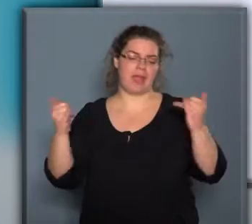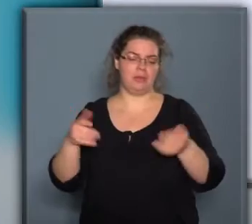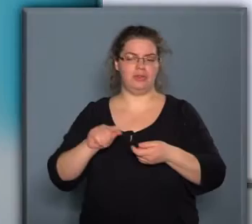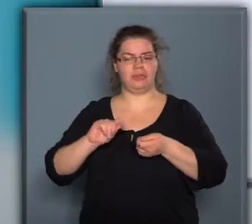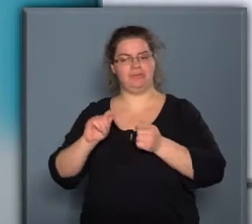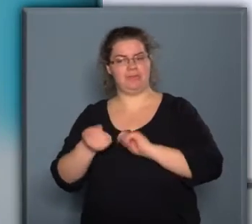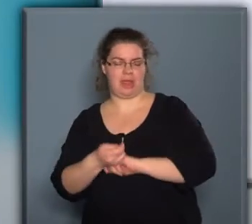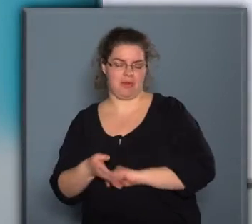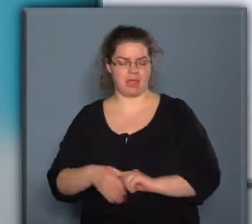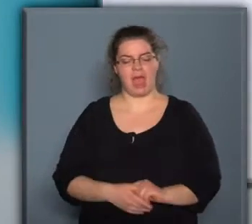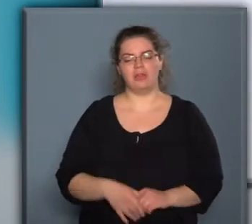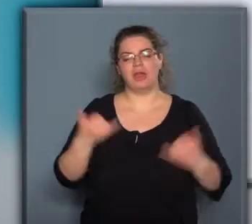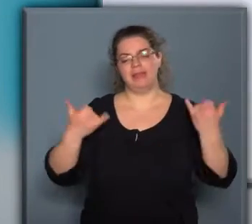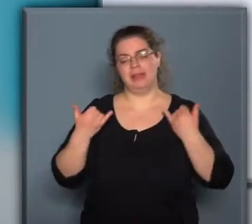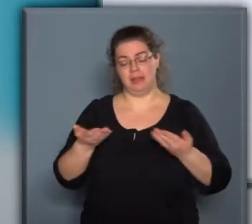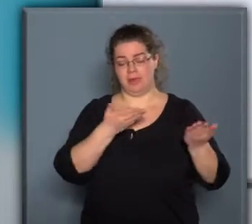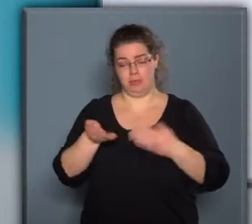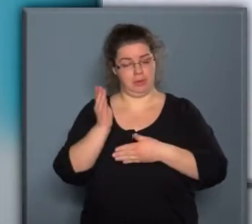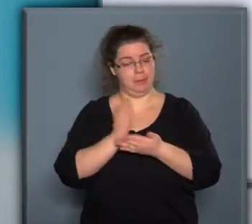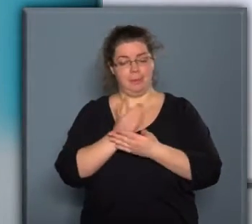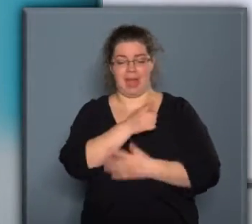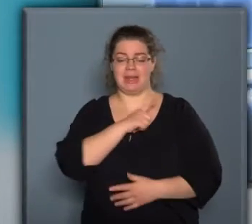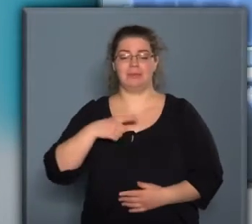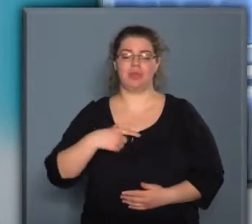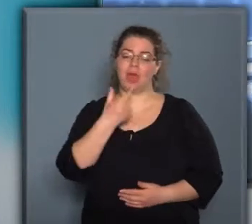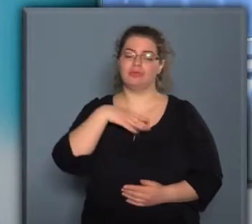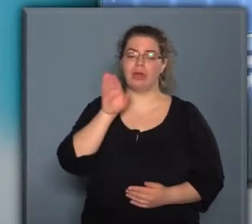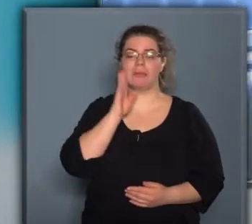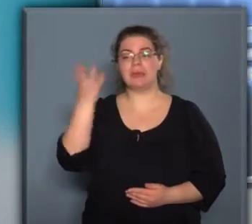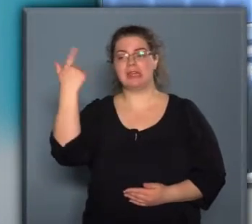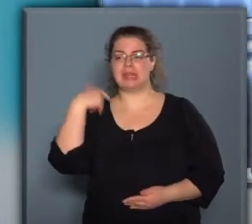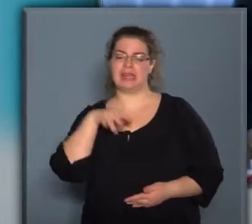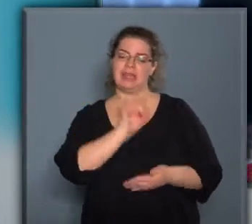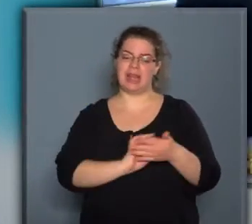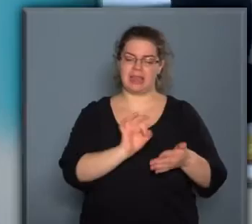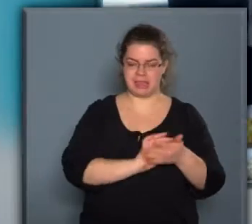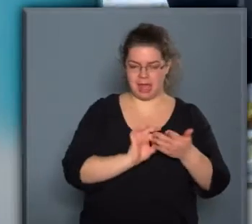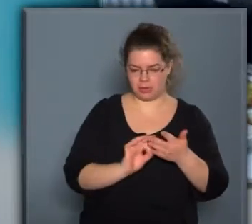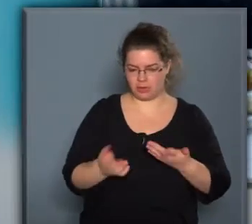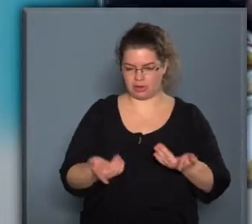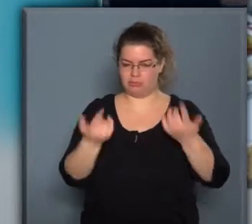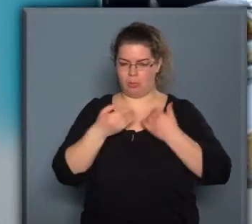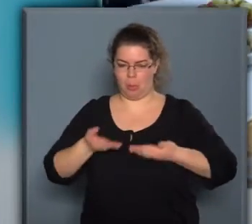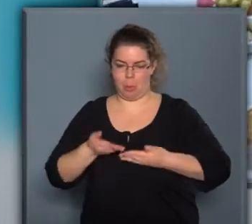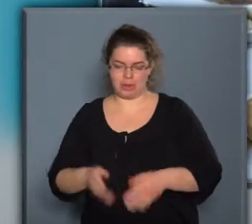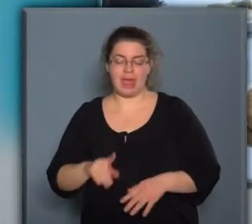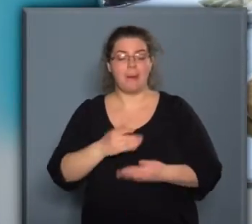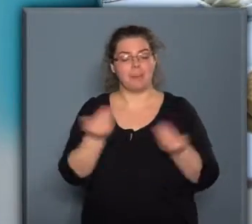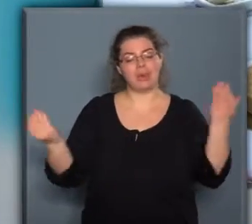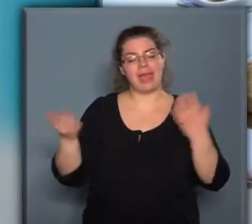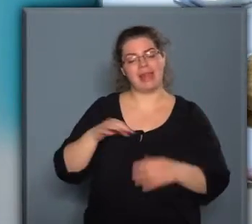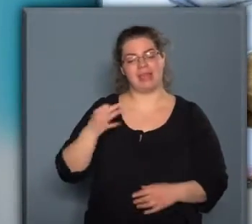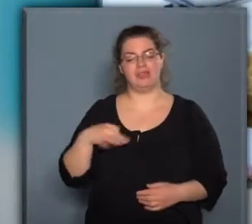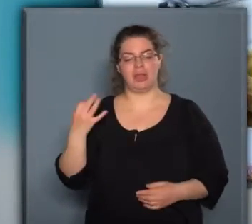Az idei felhozatalban már nem csak a nagymamák régi ételleírásai, de a modern, egészségesebb receptek